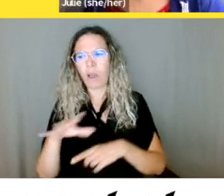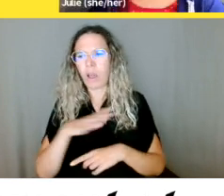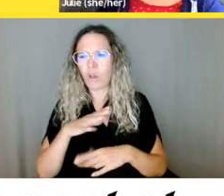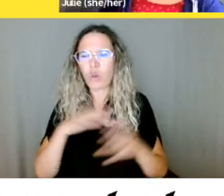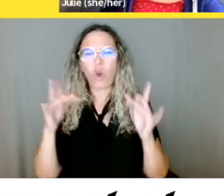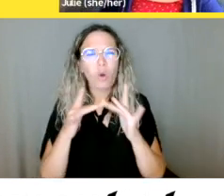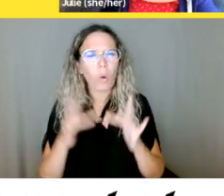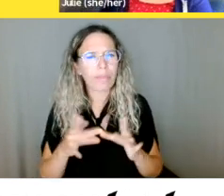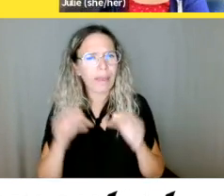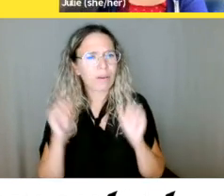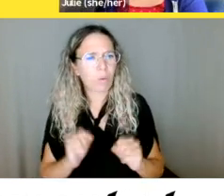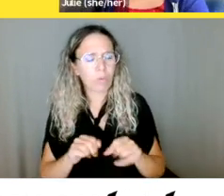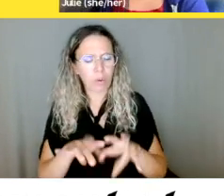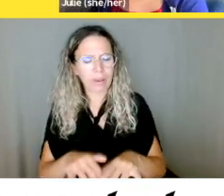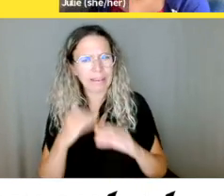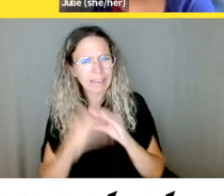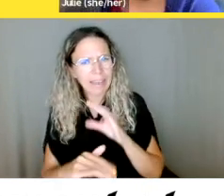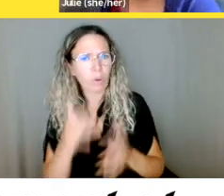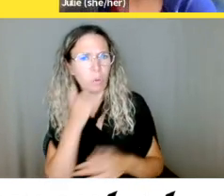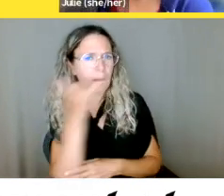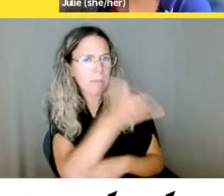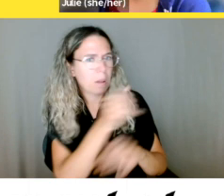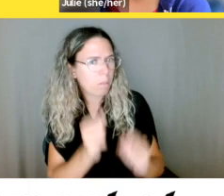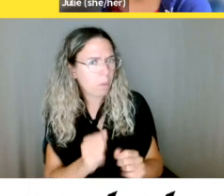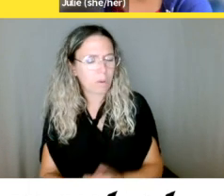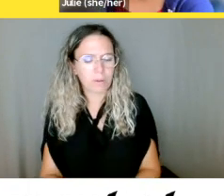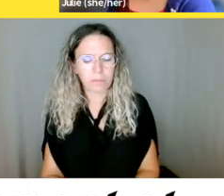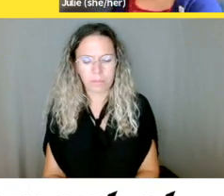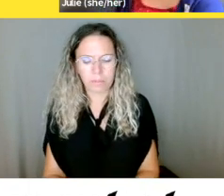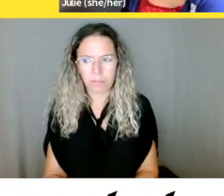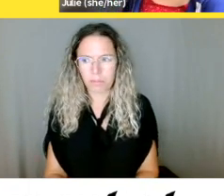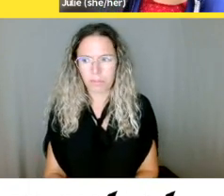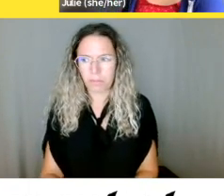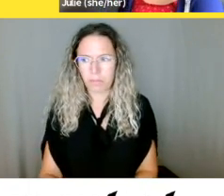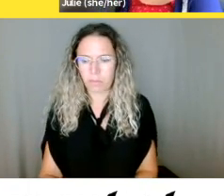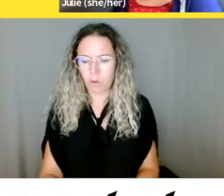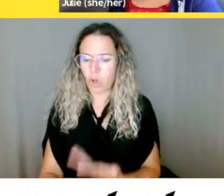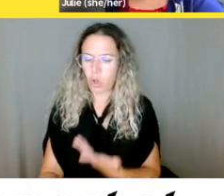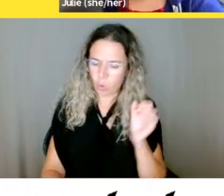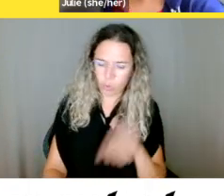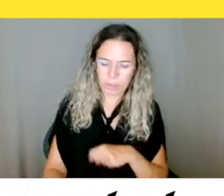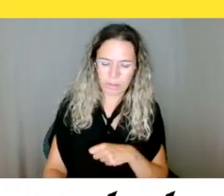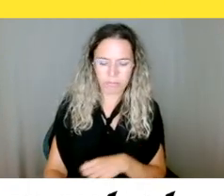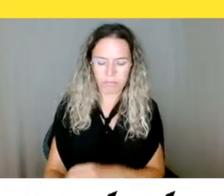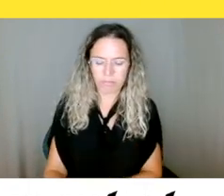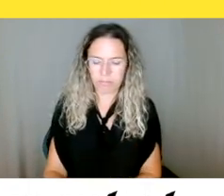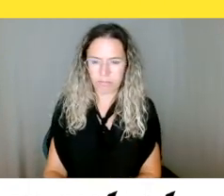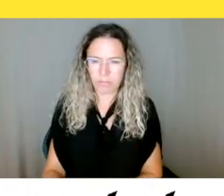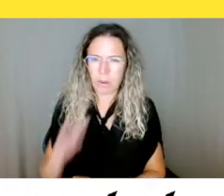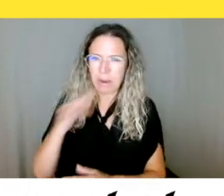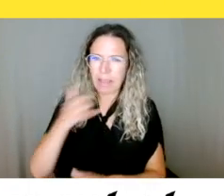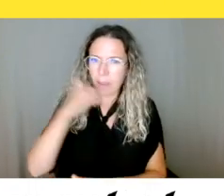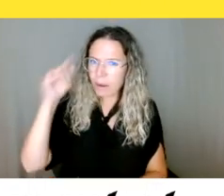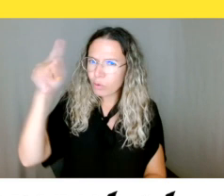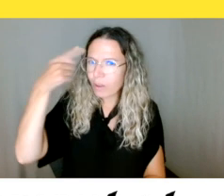Oui, vous parlez téléphoner le gouvernement ou téléphoner un autre organisme? Oui, je pense que